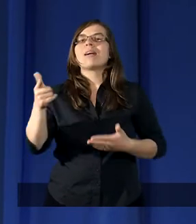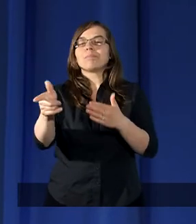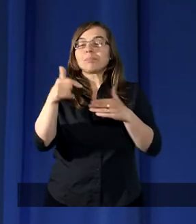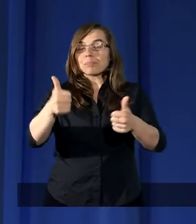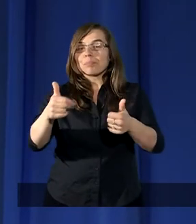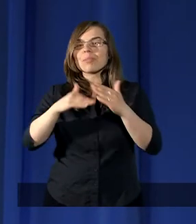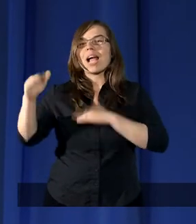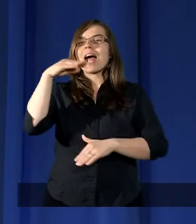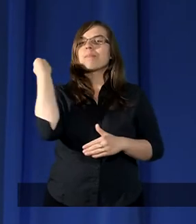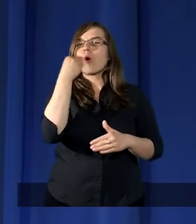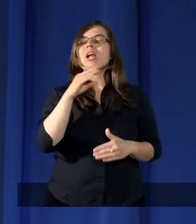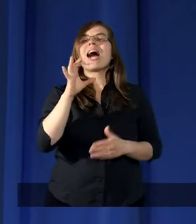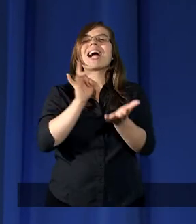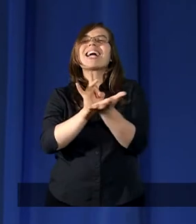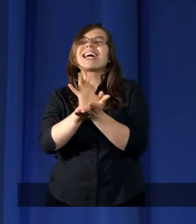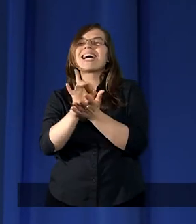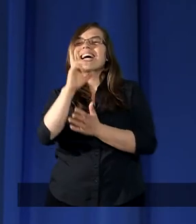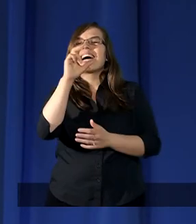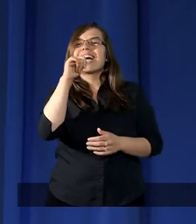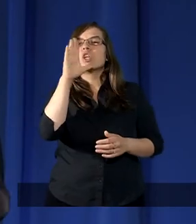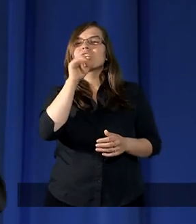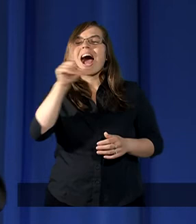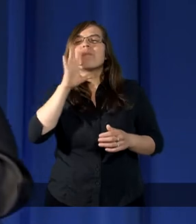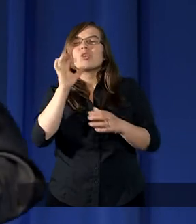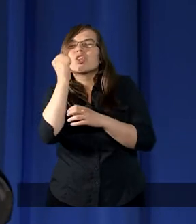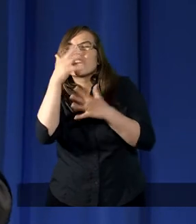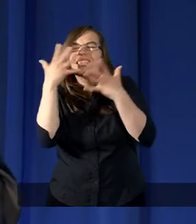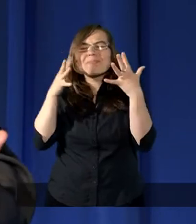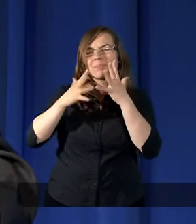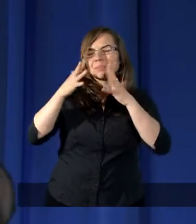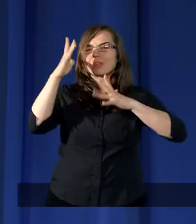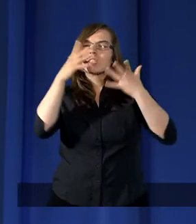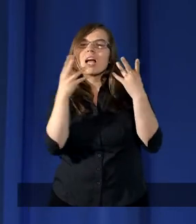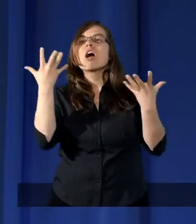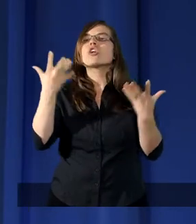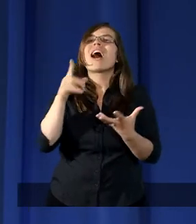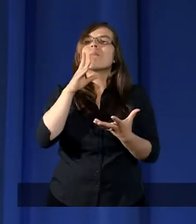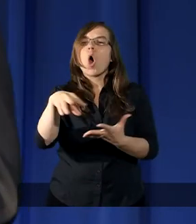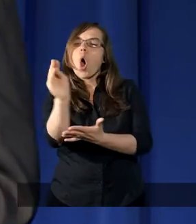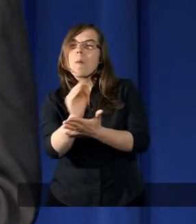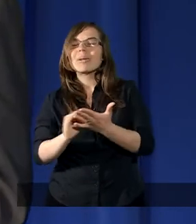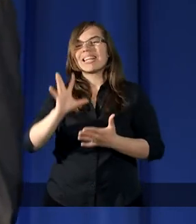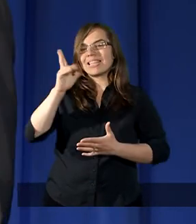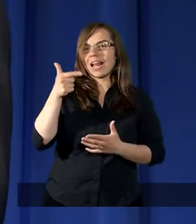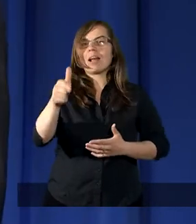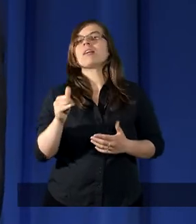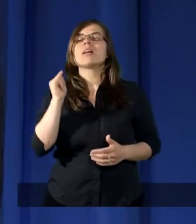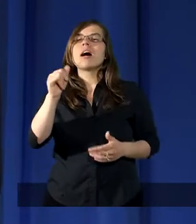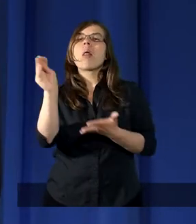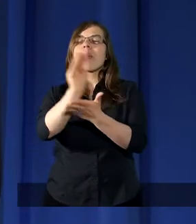morzem kryształowym, nad morzem szklistym i chciał to jakoś opisać. I